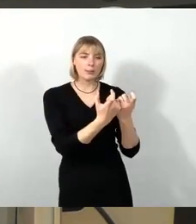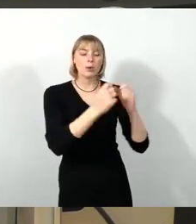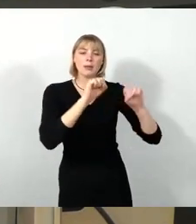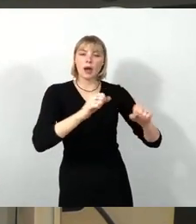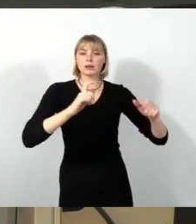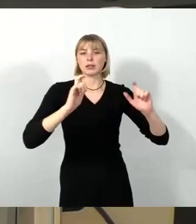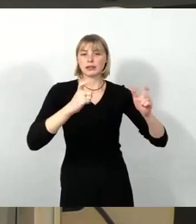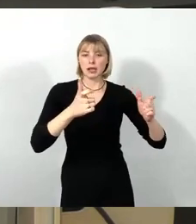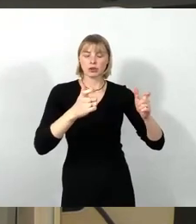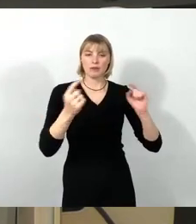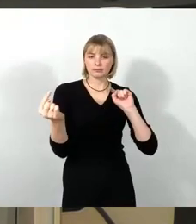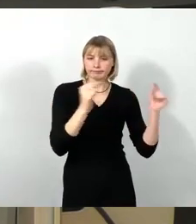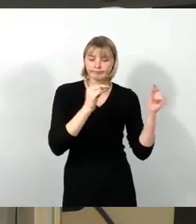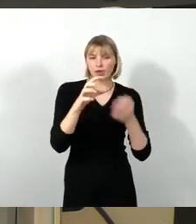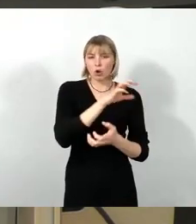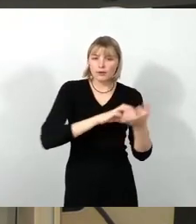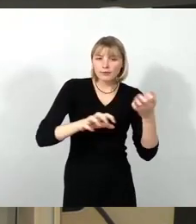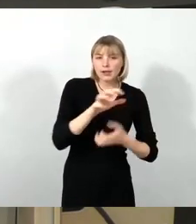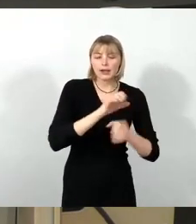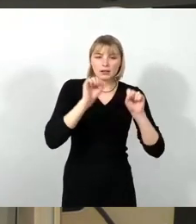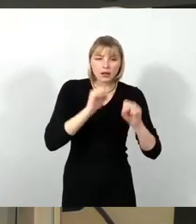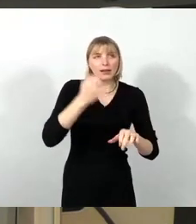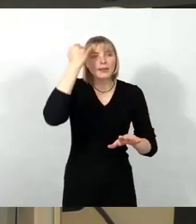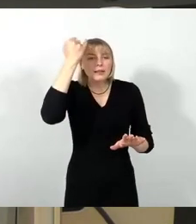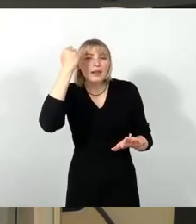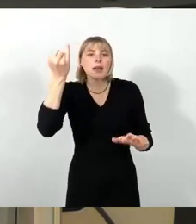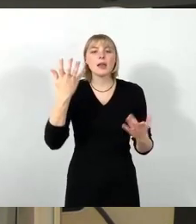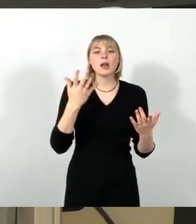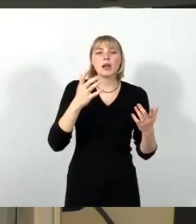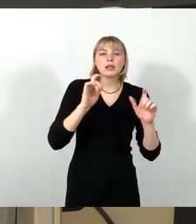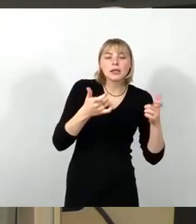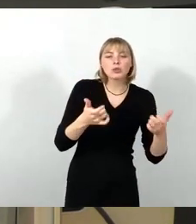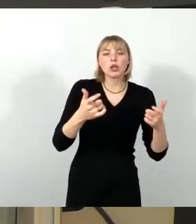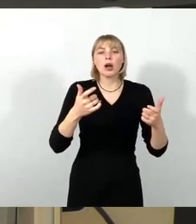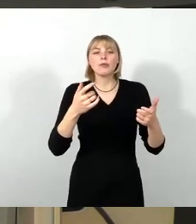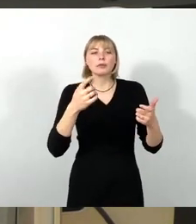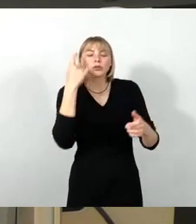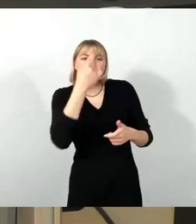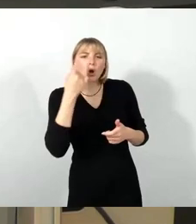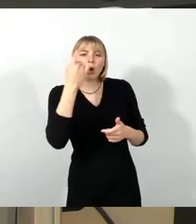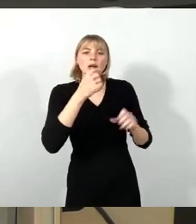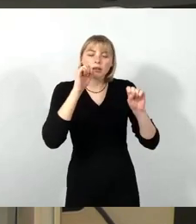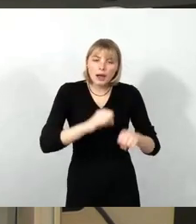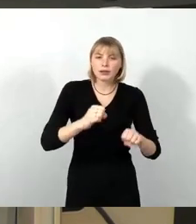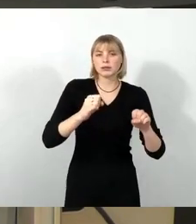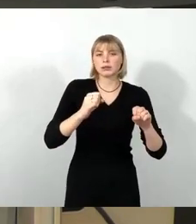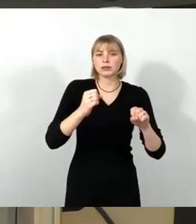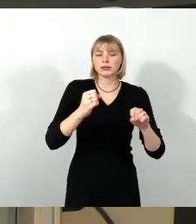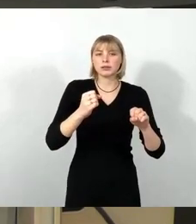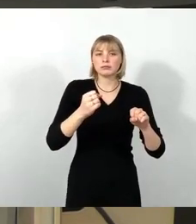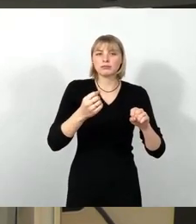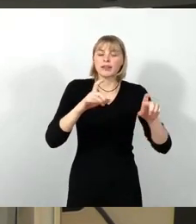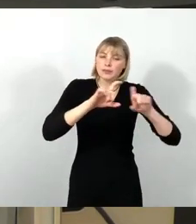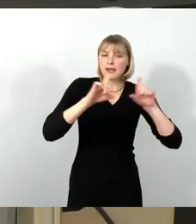Konflikte, gesellschaftliche Ideen, gesellschaftliche Sorgen einer Zivilgesellschaft, einer Stadtgesellschaft eine Rolle